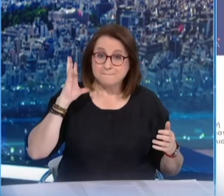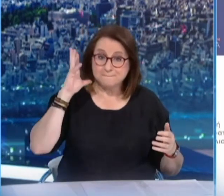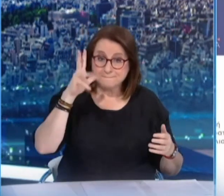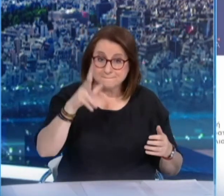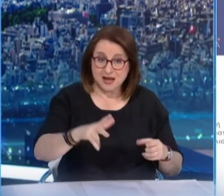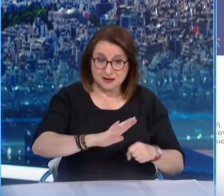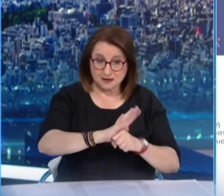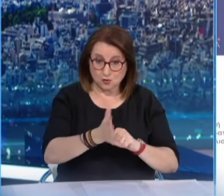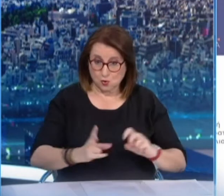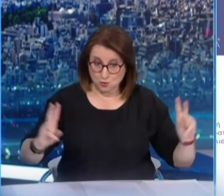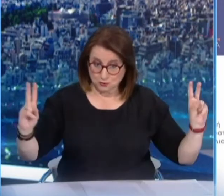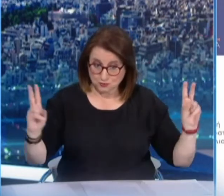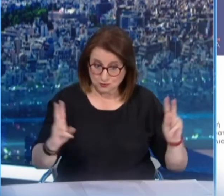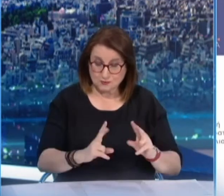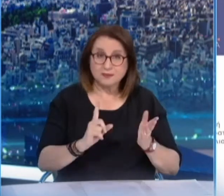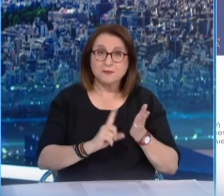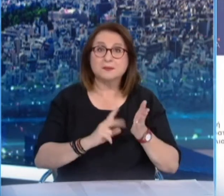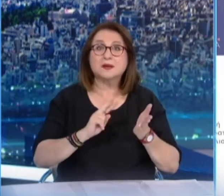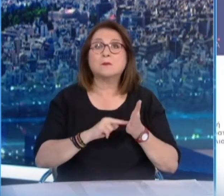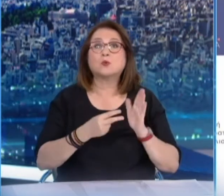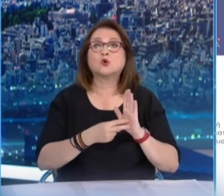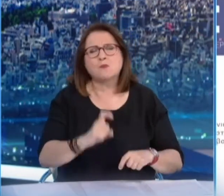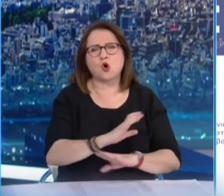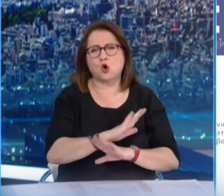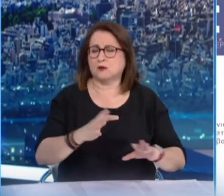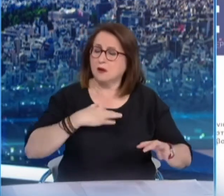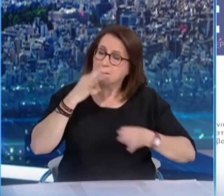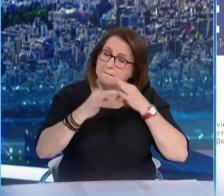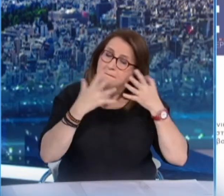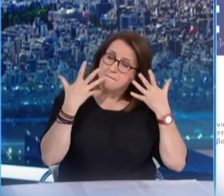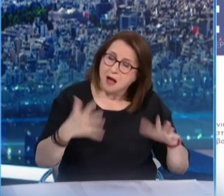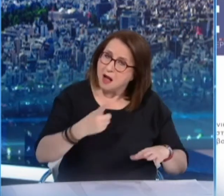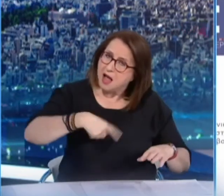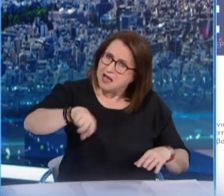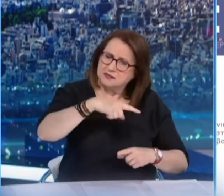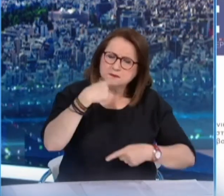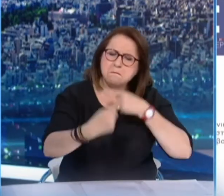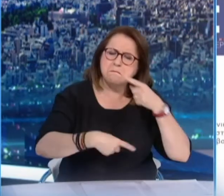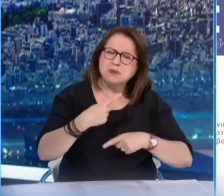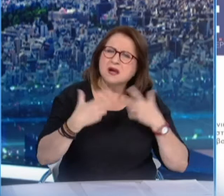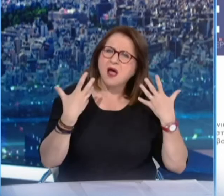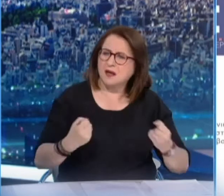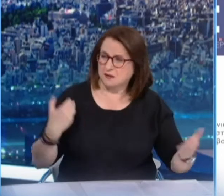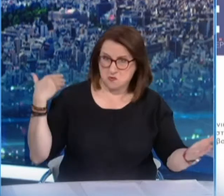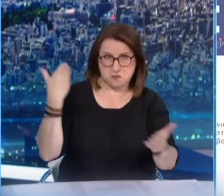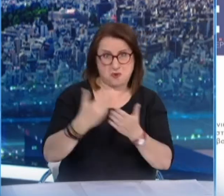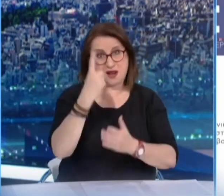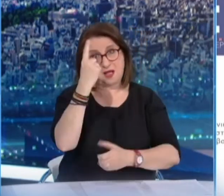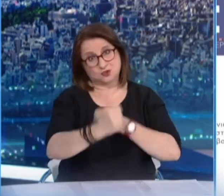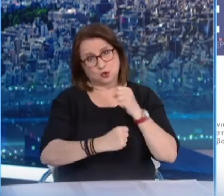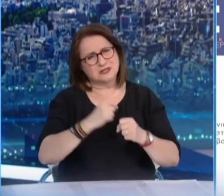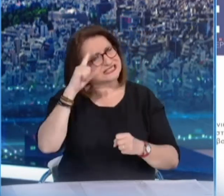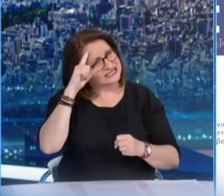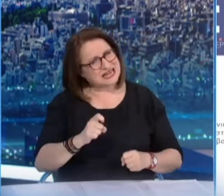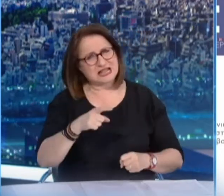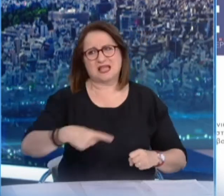πανδημία, όλοι θα πρέπει να έχουμε το νου μας, να είμαστε προσεκτικοί. Θα ήθελα να απευθυνθώ ιδιαίτερα στους νέους κάτω των 40 ετών, την ηλικιακή